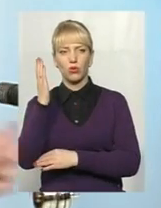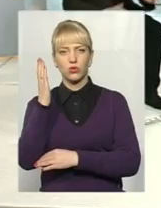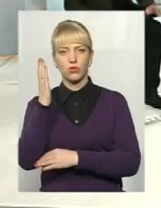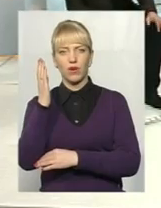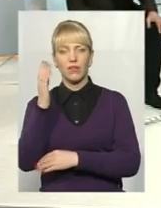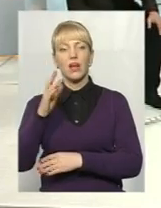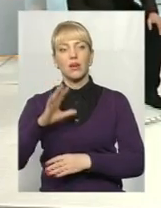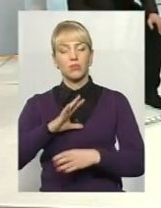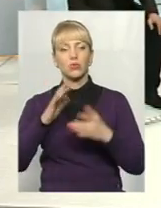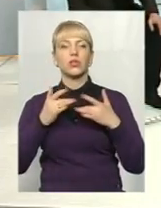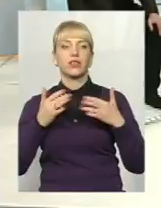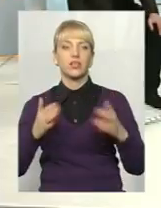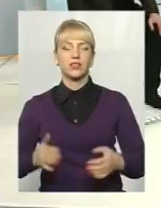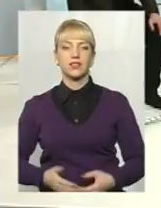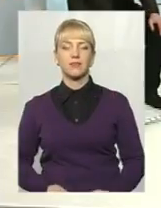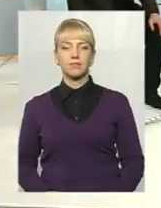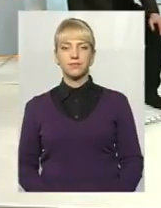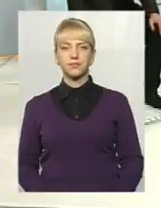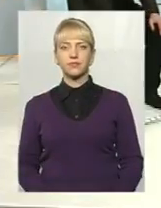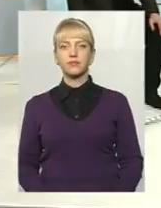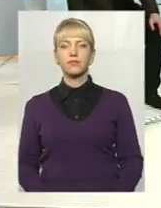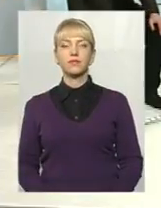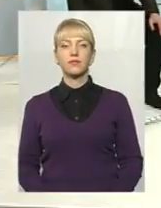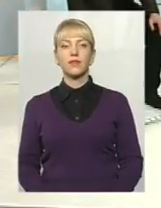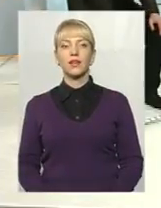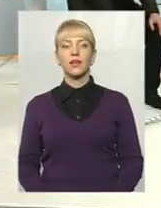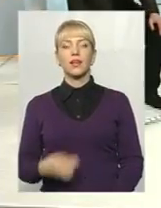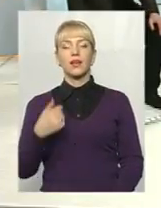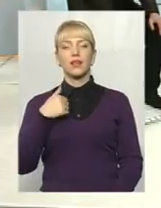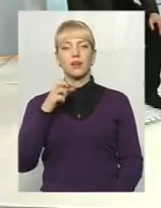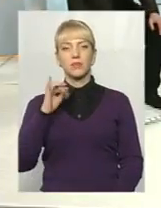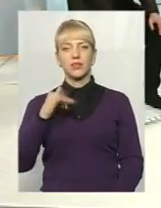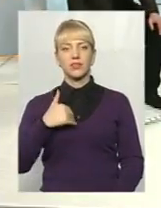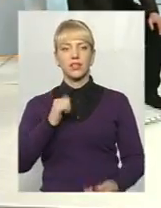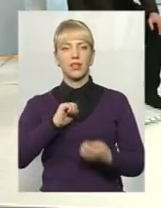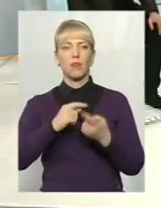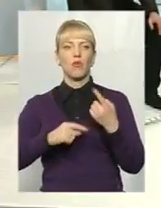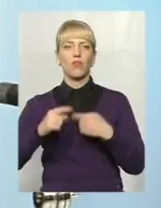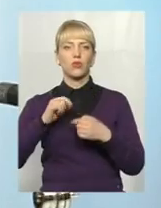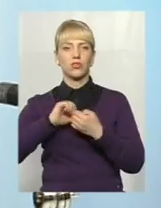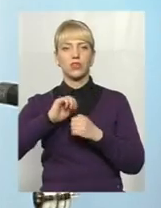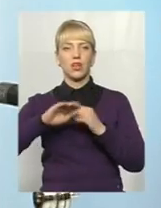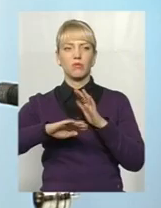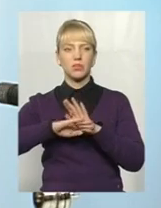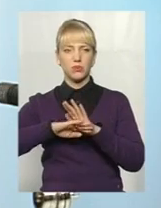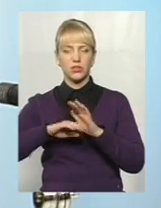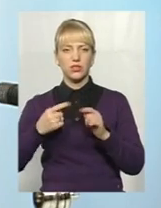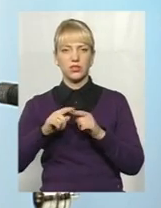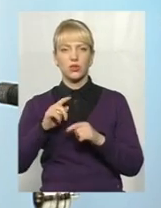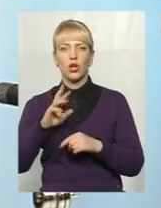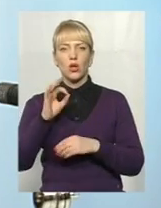хоча б і різні, так. Я хотіла би повернутися до Кам'янця-Подільського, до міжнародного